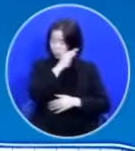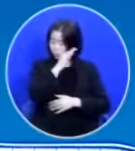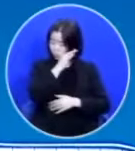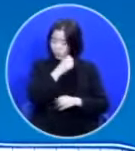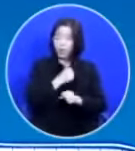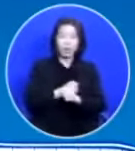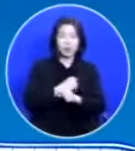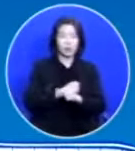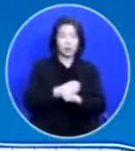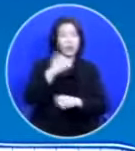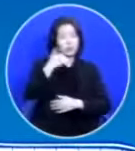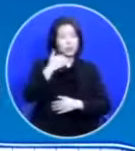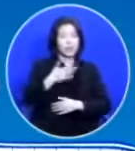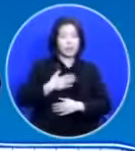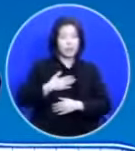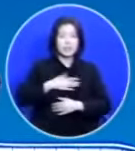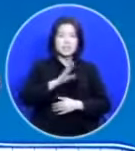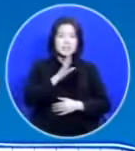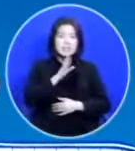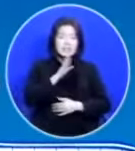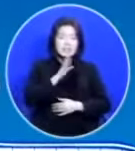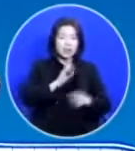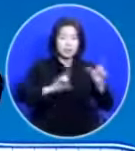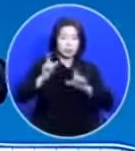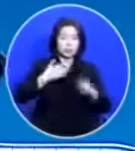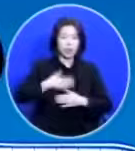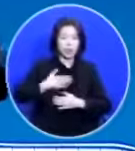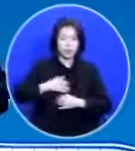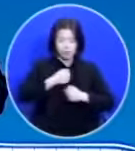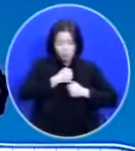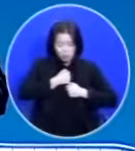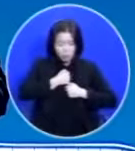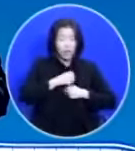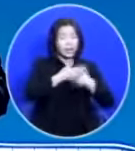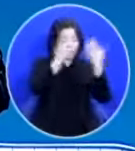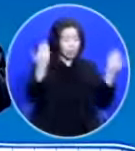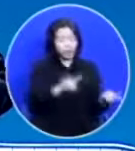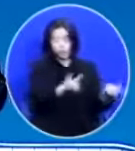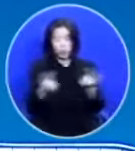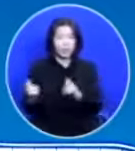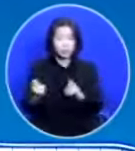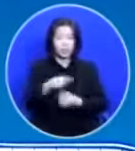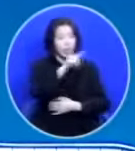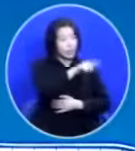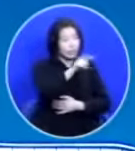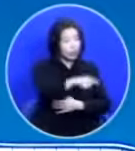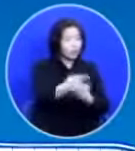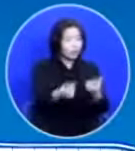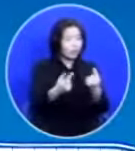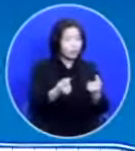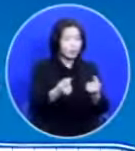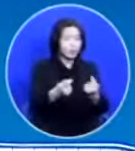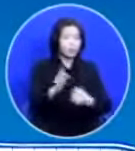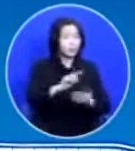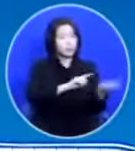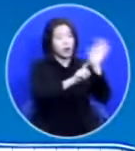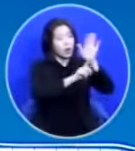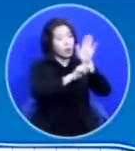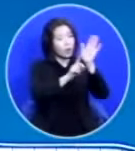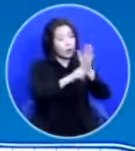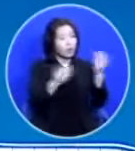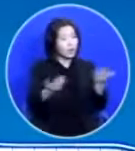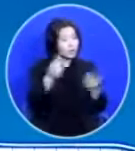누가 내 실상을 알까봐 조심스럽고 다 그런 거지 너처럼 그렇게 그게 뭐 광고 내용이야